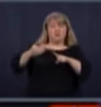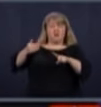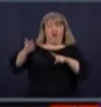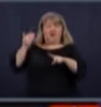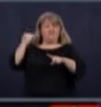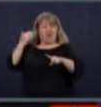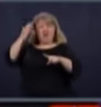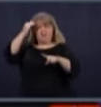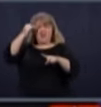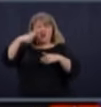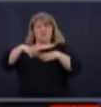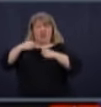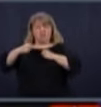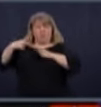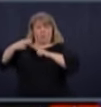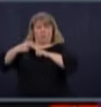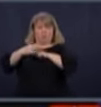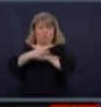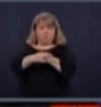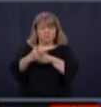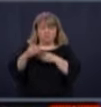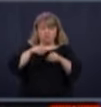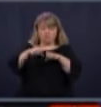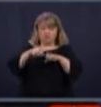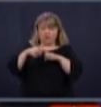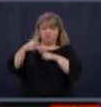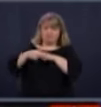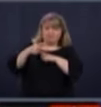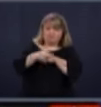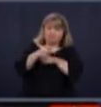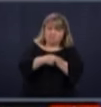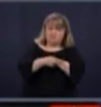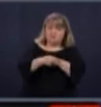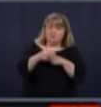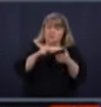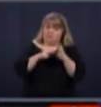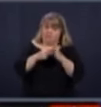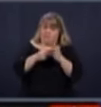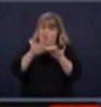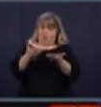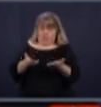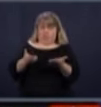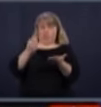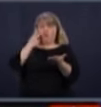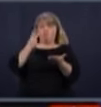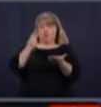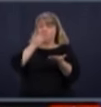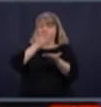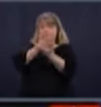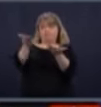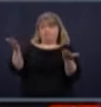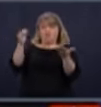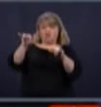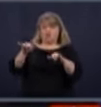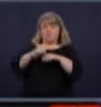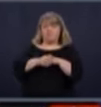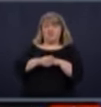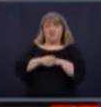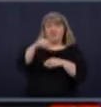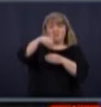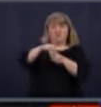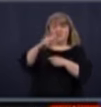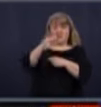des choix où, par exemple, actuellement, on a des CHSLD où il n a pas de patron ou de patronne.